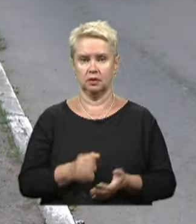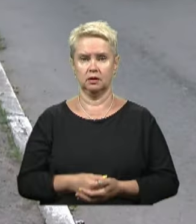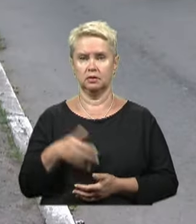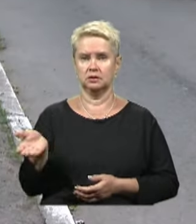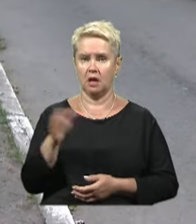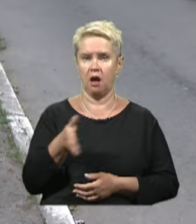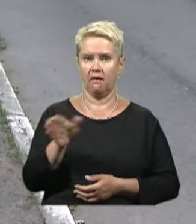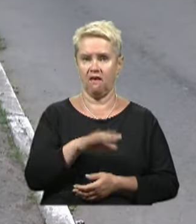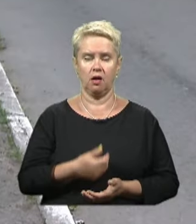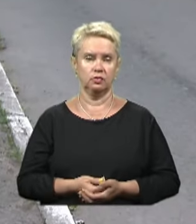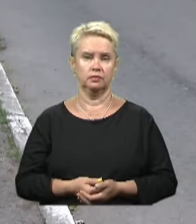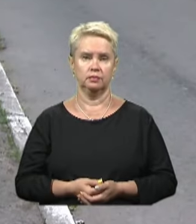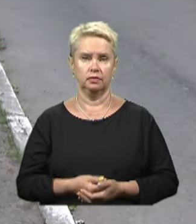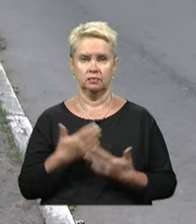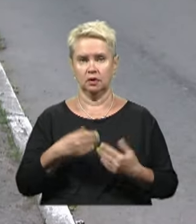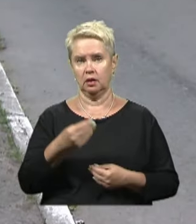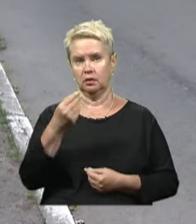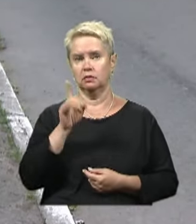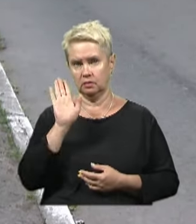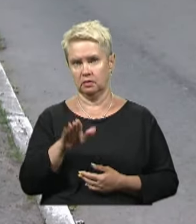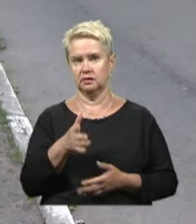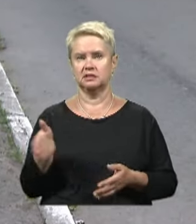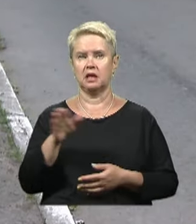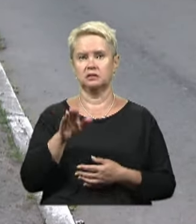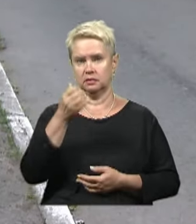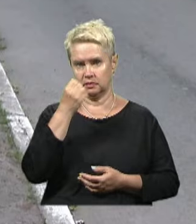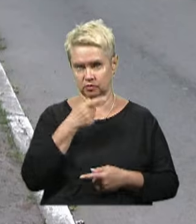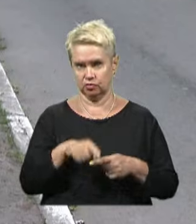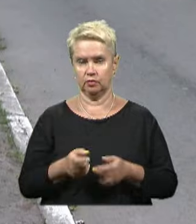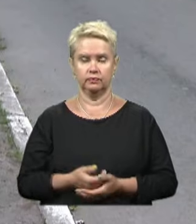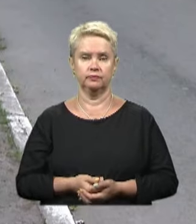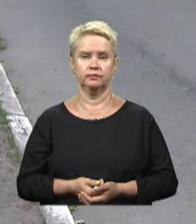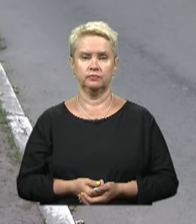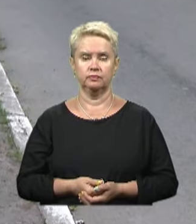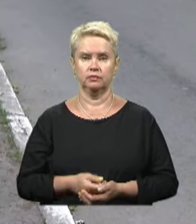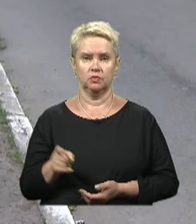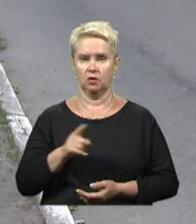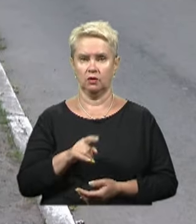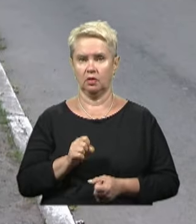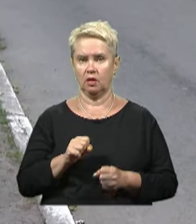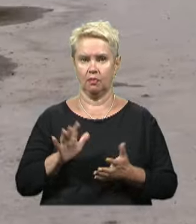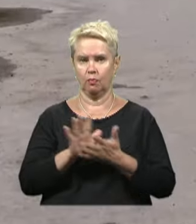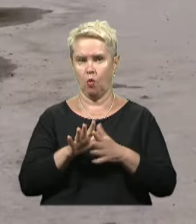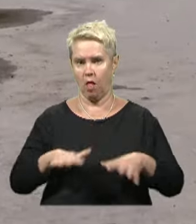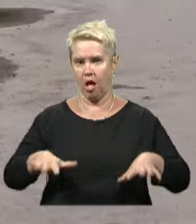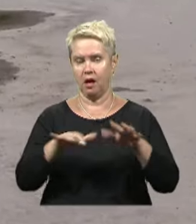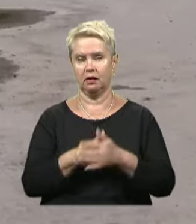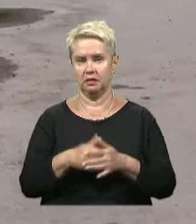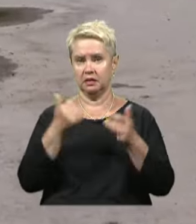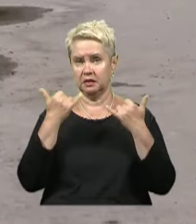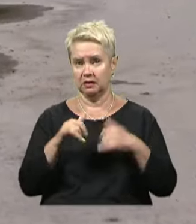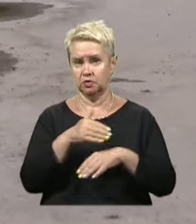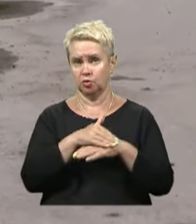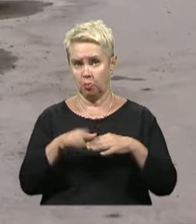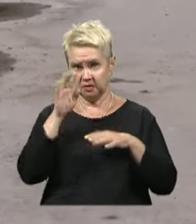заривають. Дяка Богу, що хоч засипали це щебенка, і що воно хоч не муляка стоїть. Дивно, що по